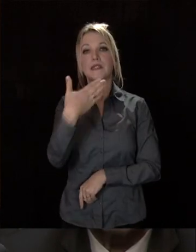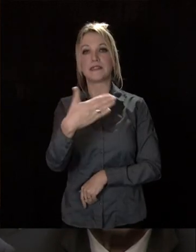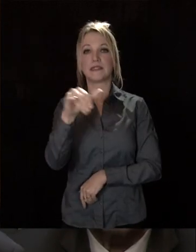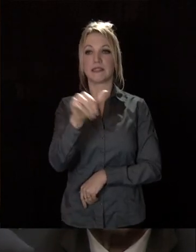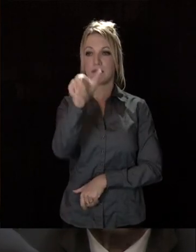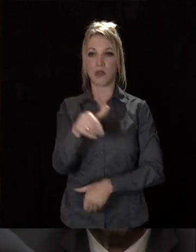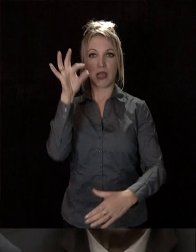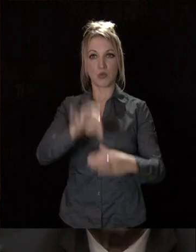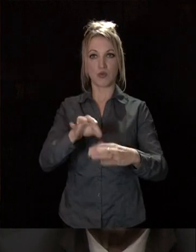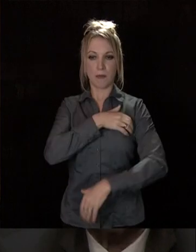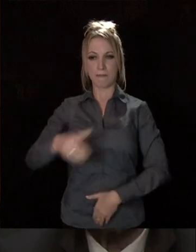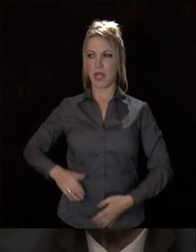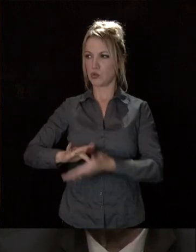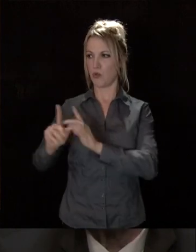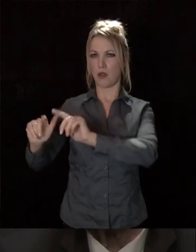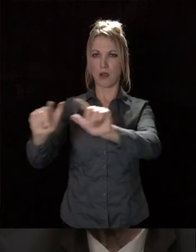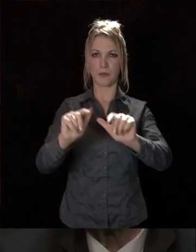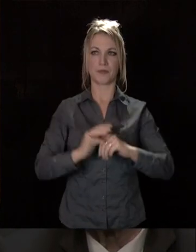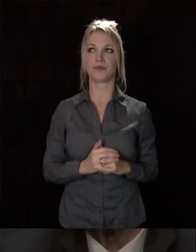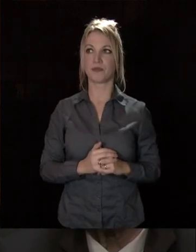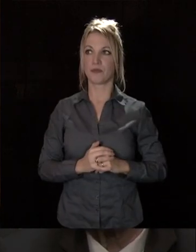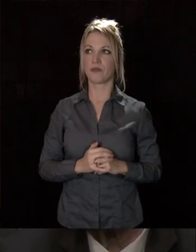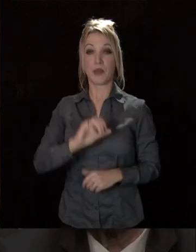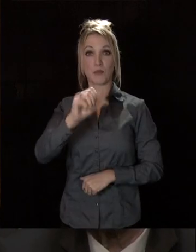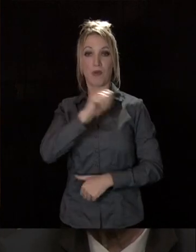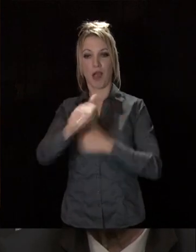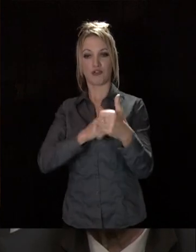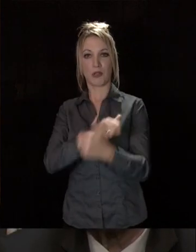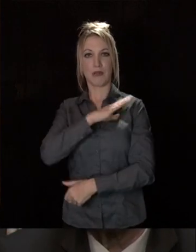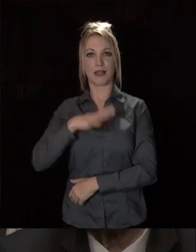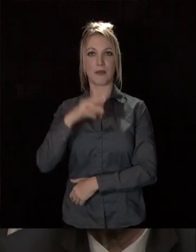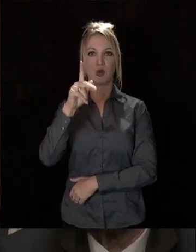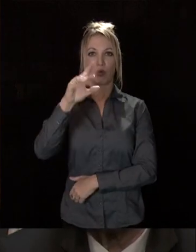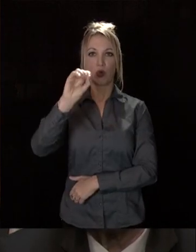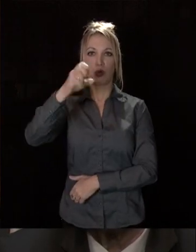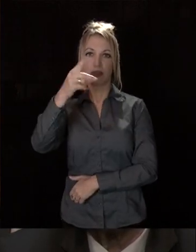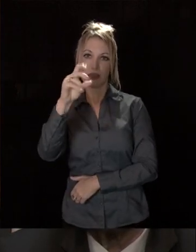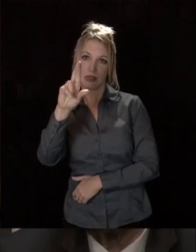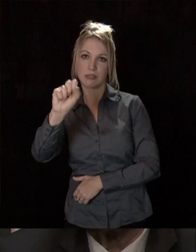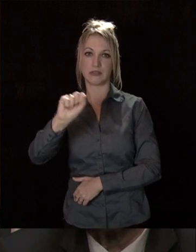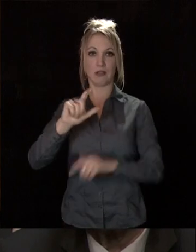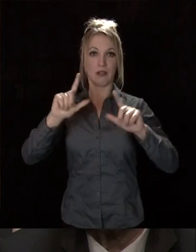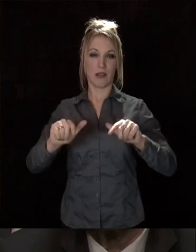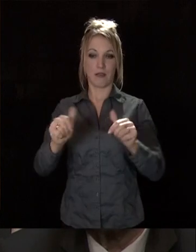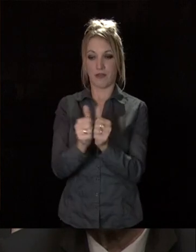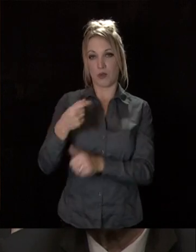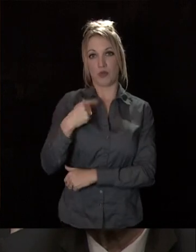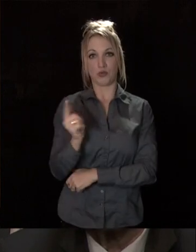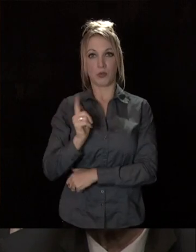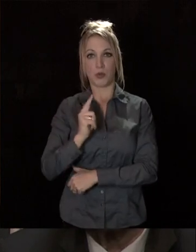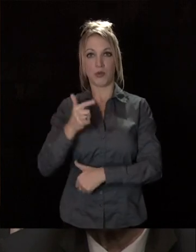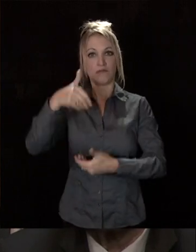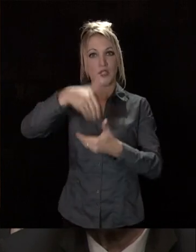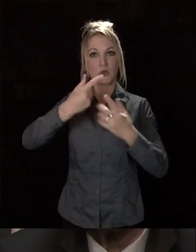tous les élus, tous les maires et particulièrement ma première adjointe, Nathalie Künders, qui siège avec moi dans la commission